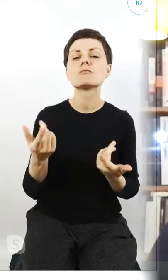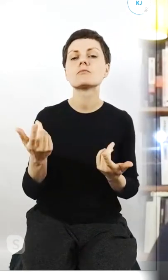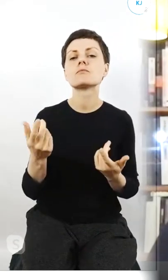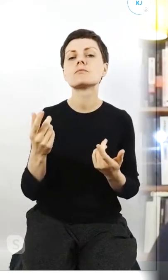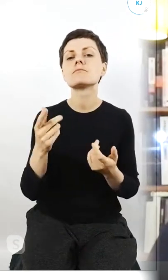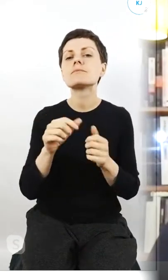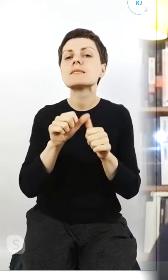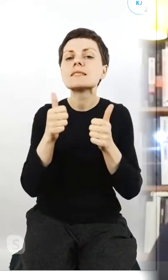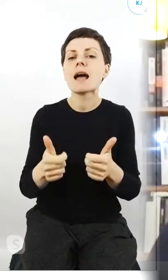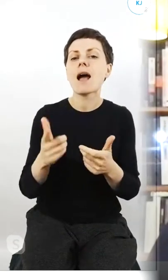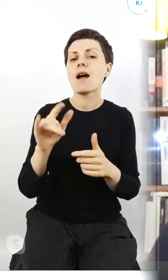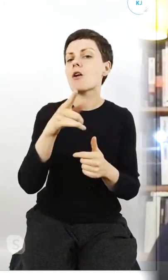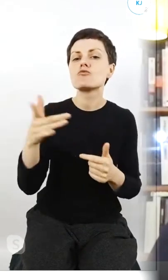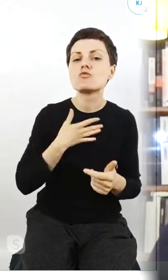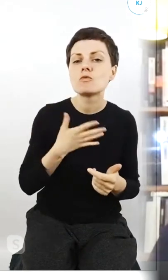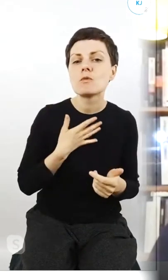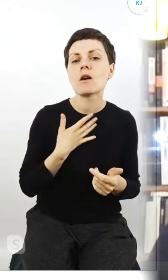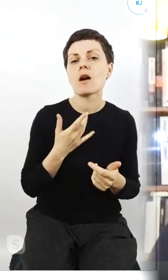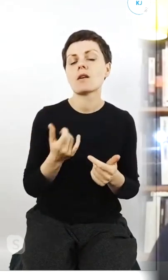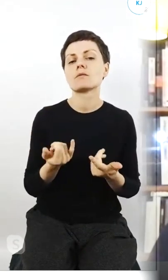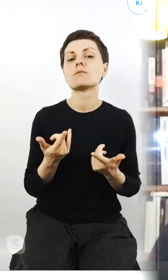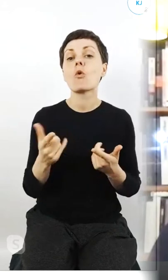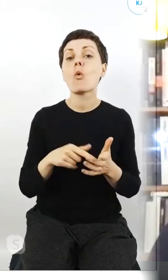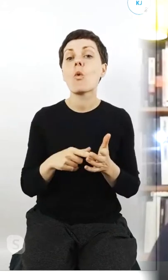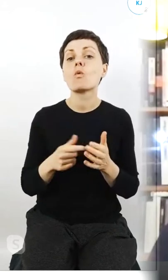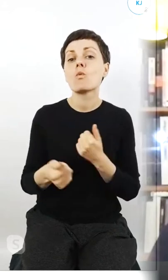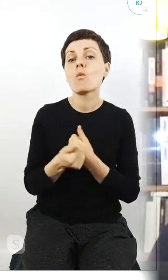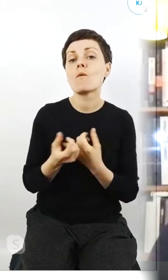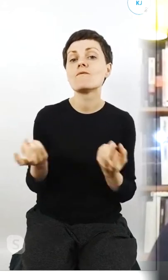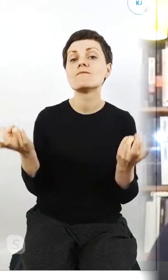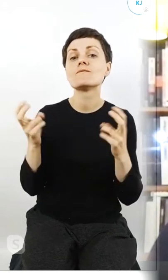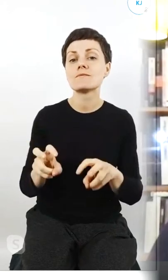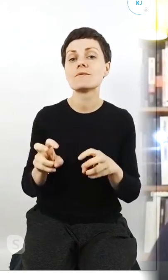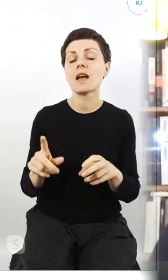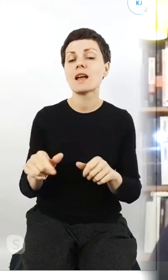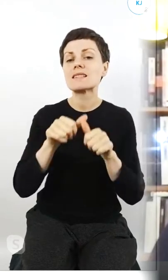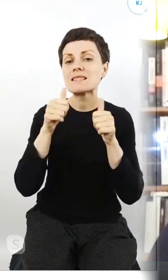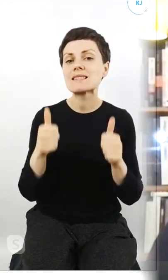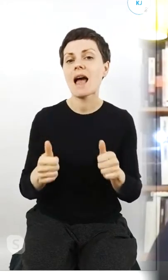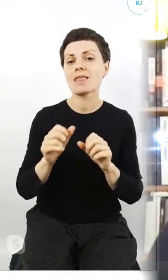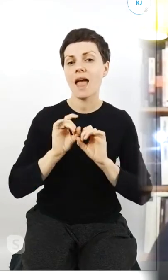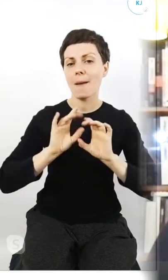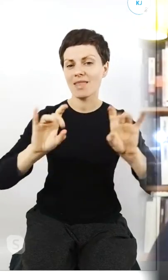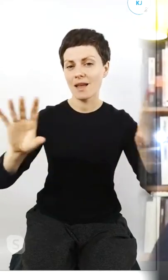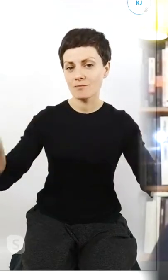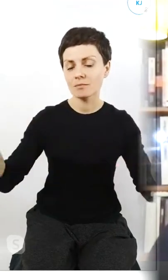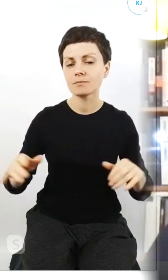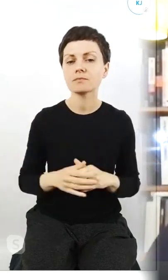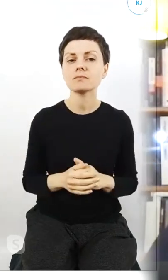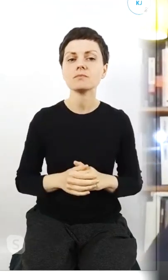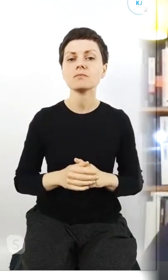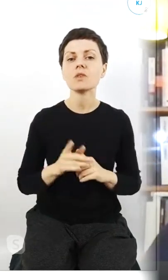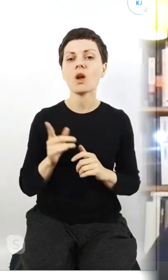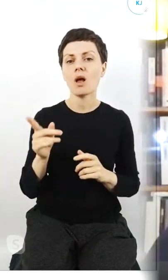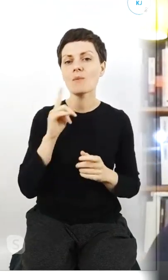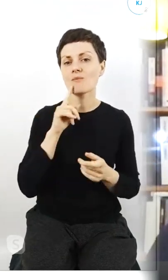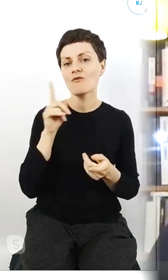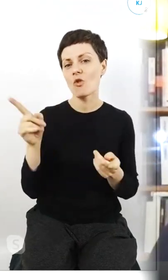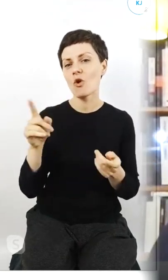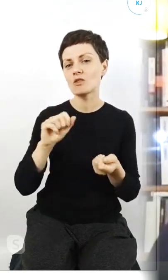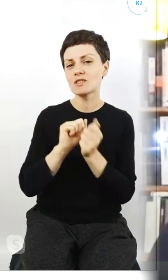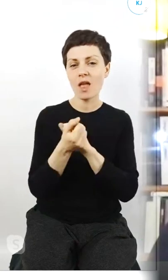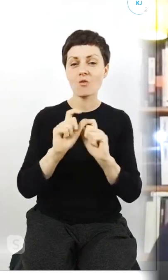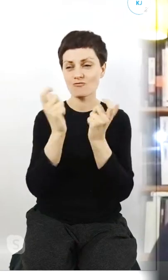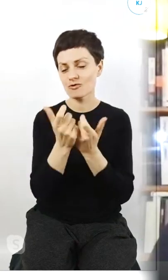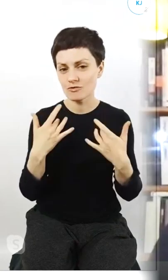po tym, no, prowadzeniu stanu epidemicznego, no, który wywalił wszystkim jakoś życie, no, próbujemy sobie organizować, prawda,